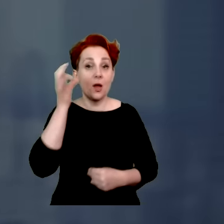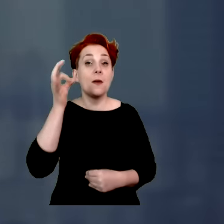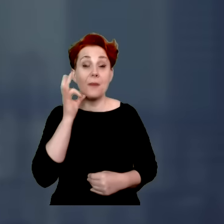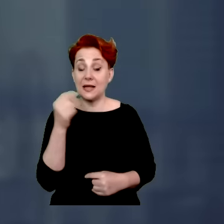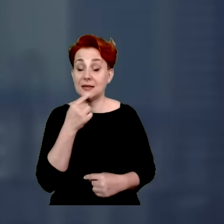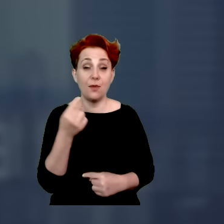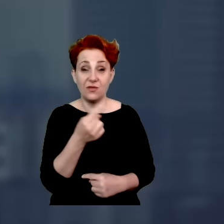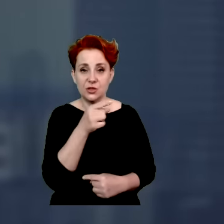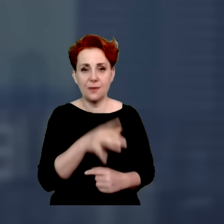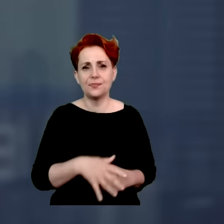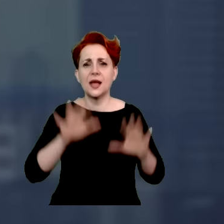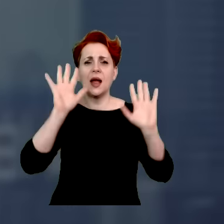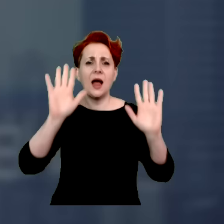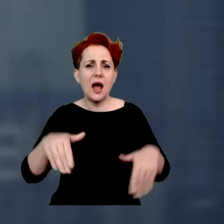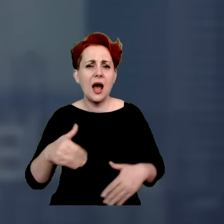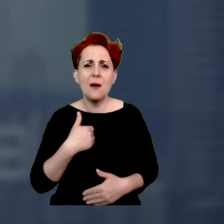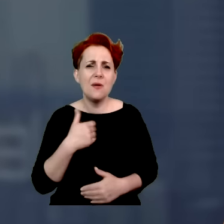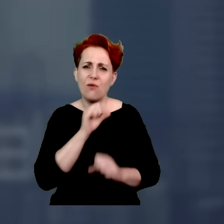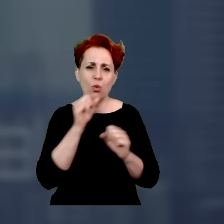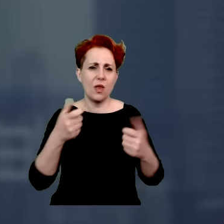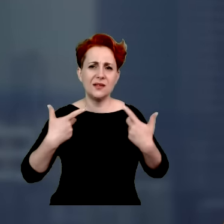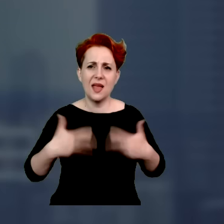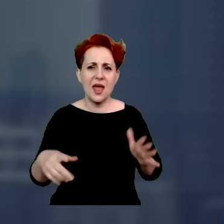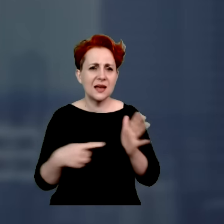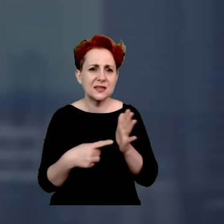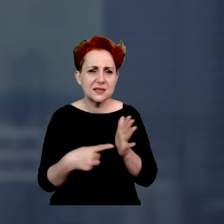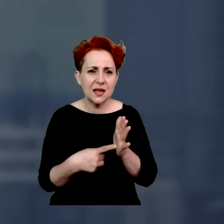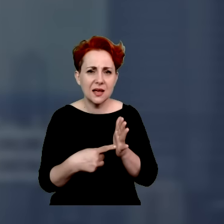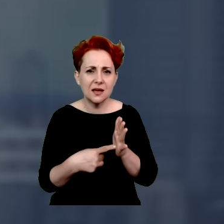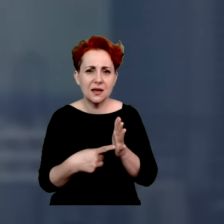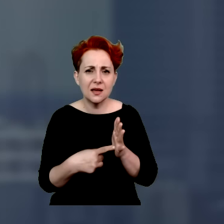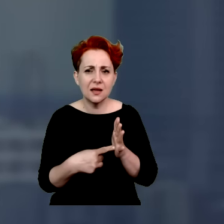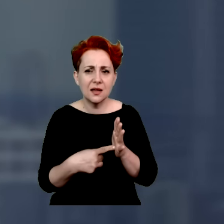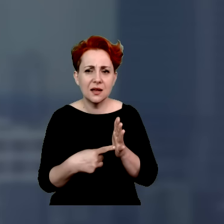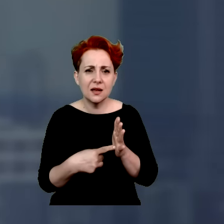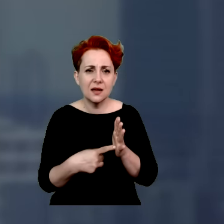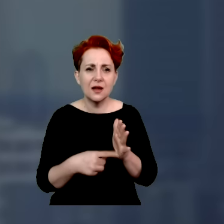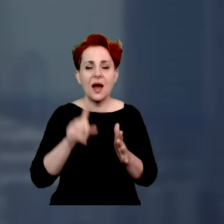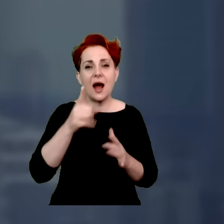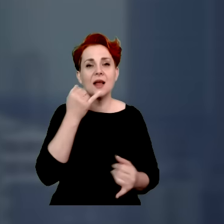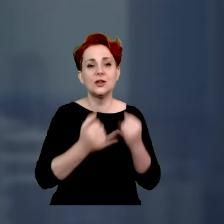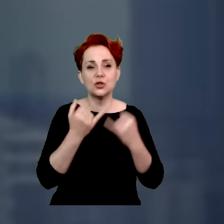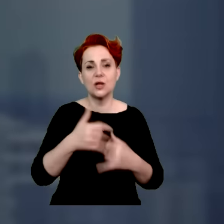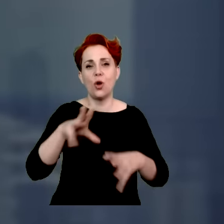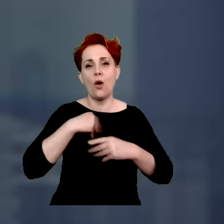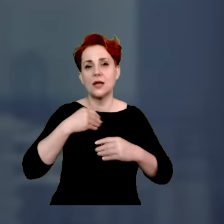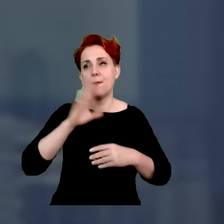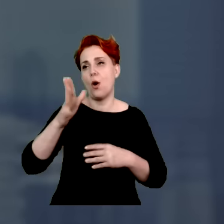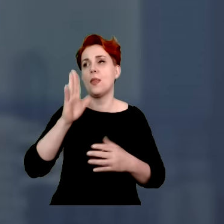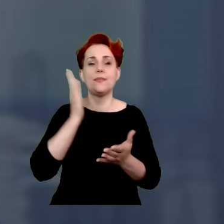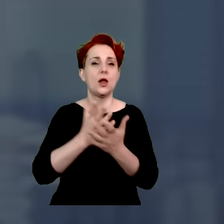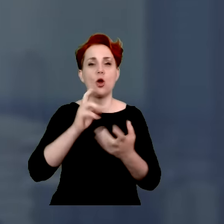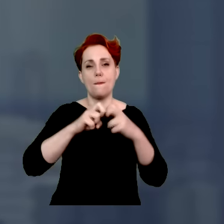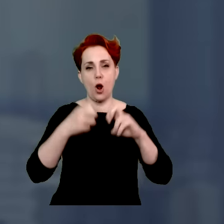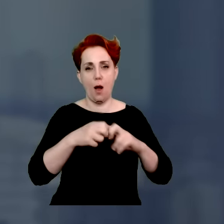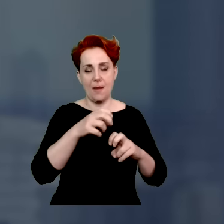mówią, a myśmy w ogóle tego nie chciały, wie Pan, ale no już skoro dostaliśmy to, tylko potem same kłopoty z tą lodówką były, bo trzeba było